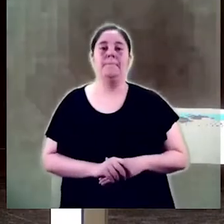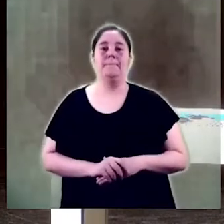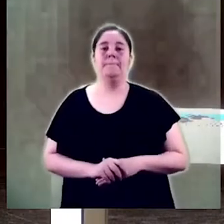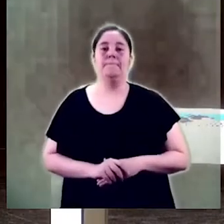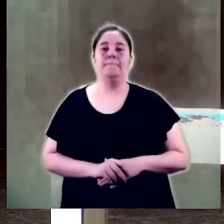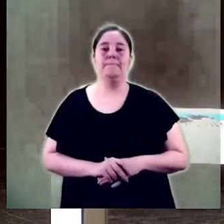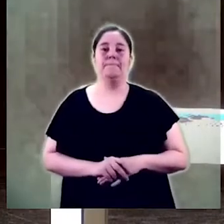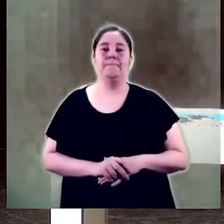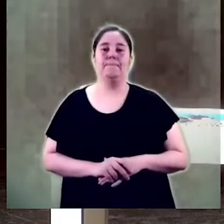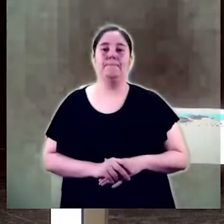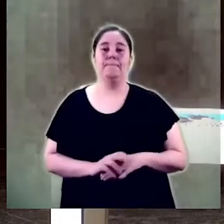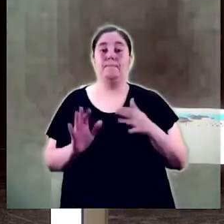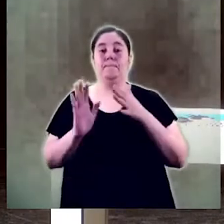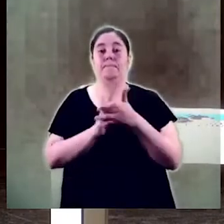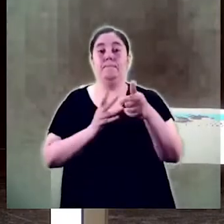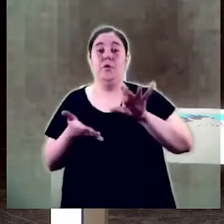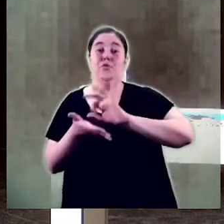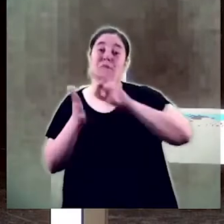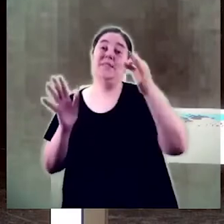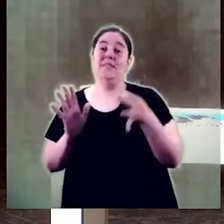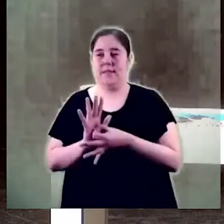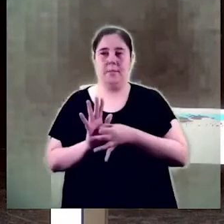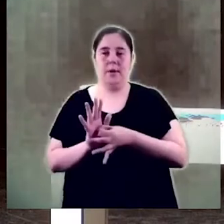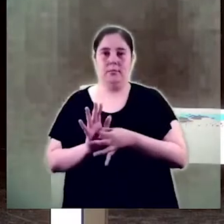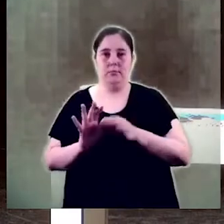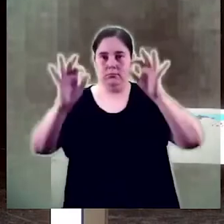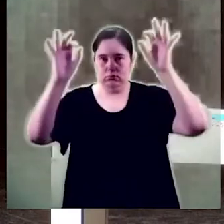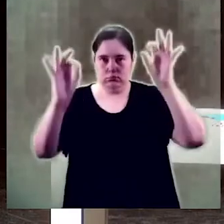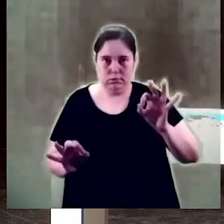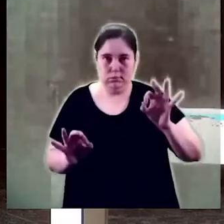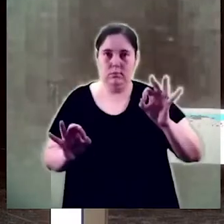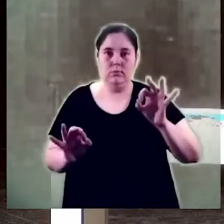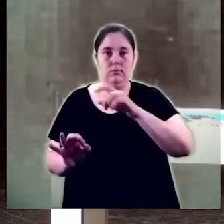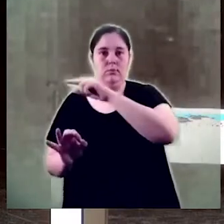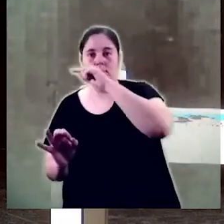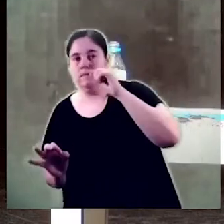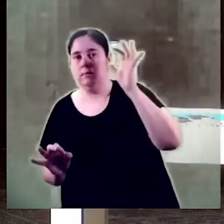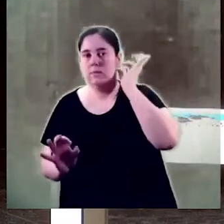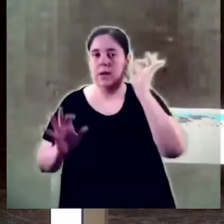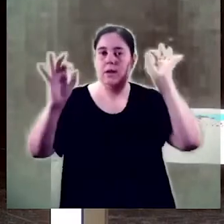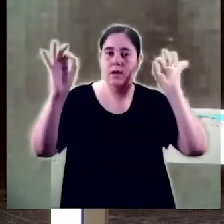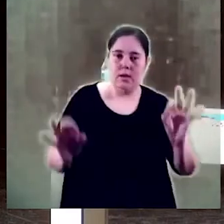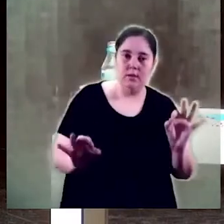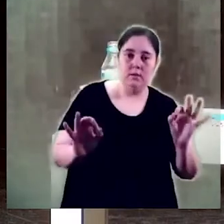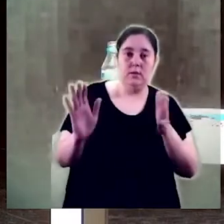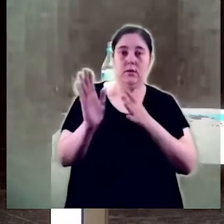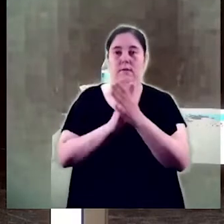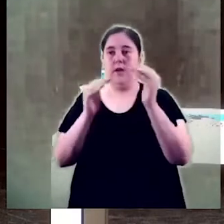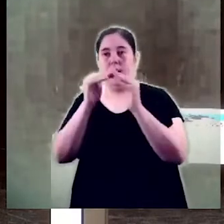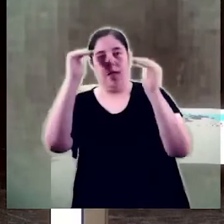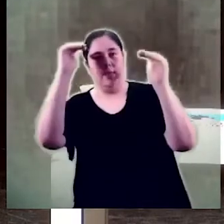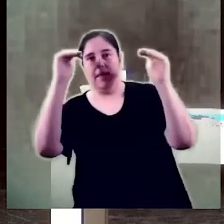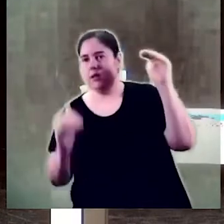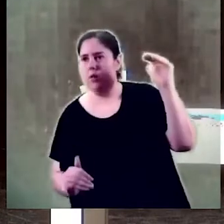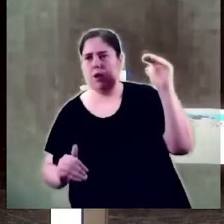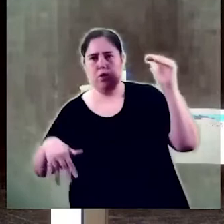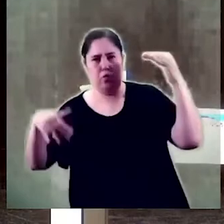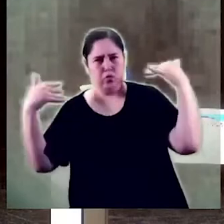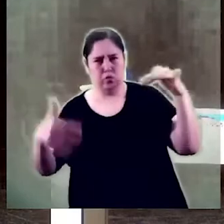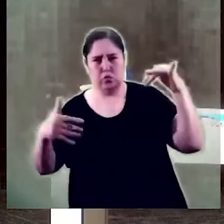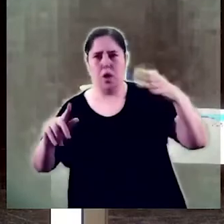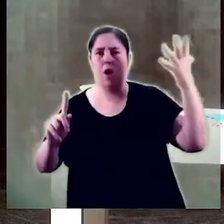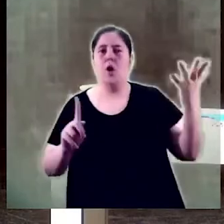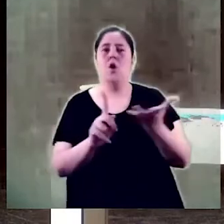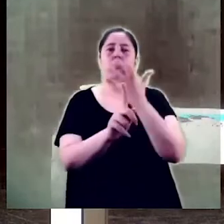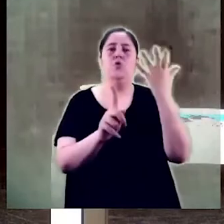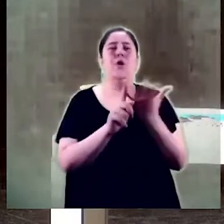al marge dels designis implacables d'un sistema normatiu que inscriu en la carn les desigualtats des d'una cal·ligrafia